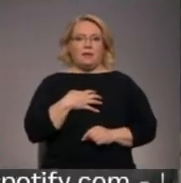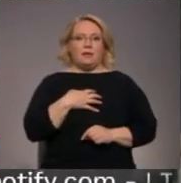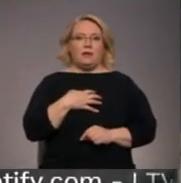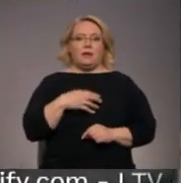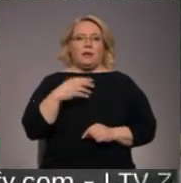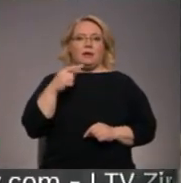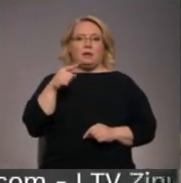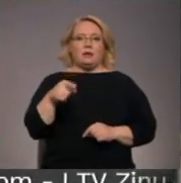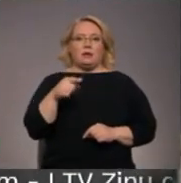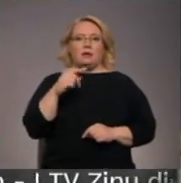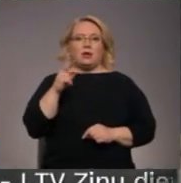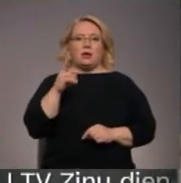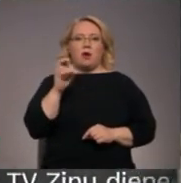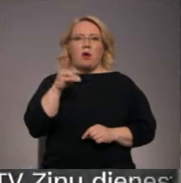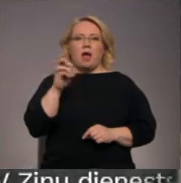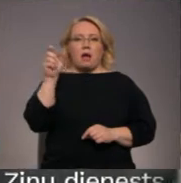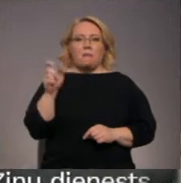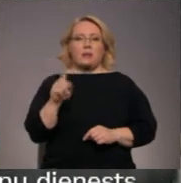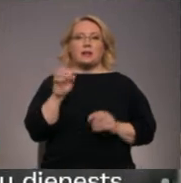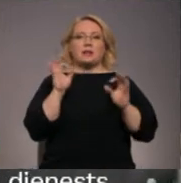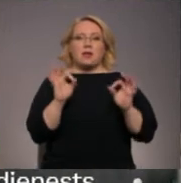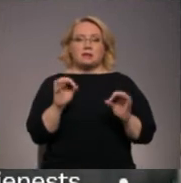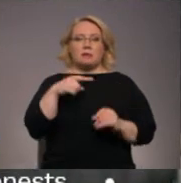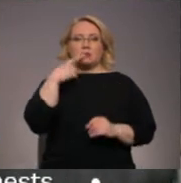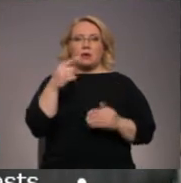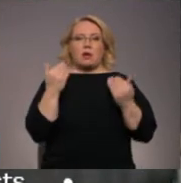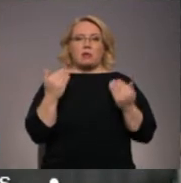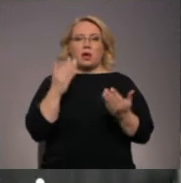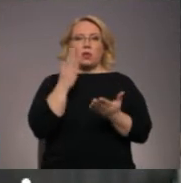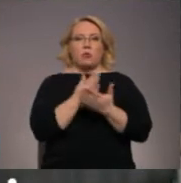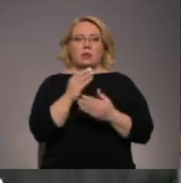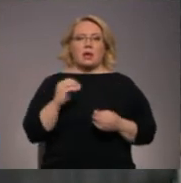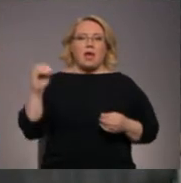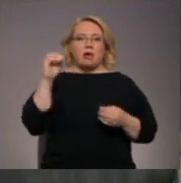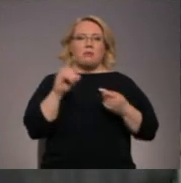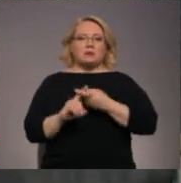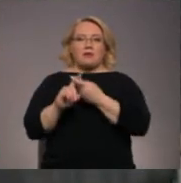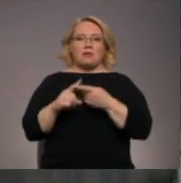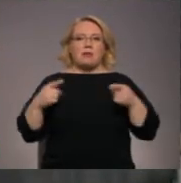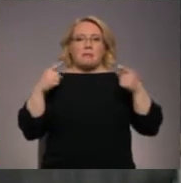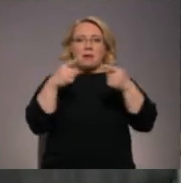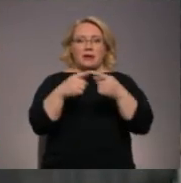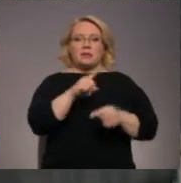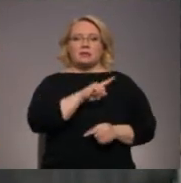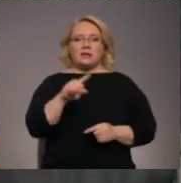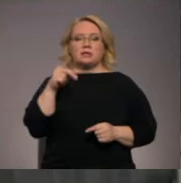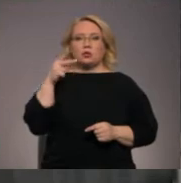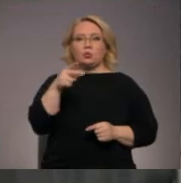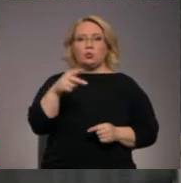Devitam un Kokam, ko tikot dzirdējām, ir taisnība sekot, ka pašlaik noteikties Eiropas saunības mērķis līdz 2030